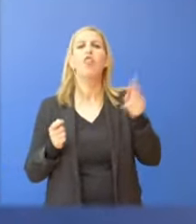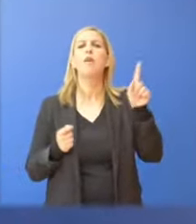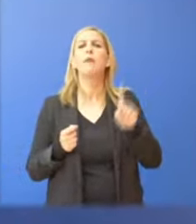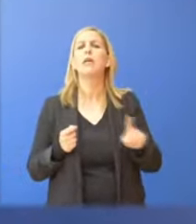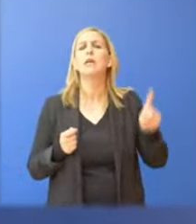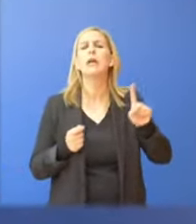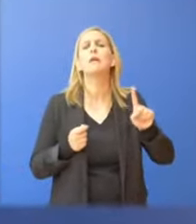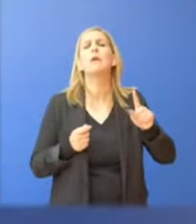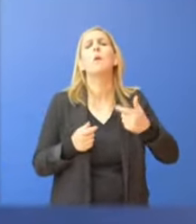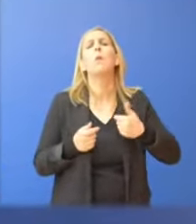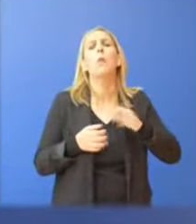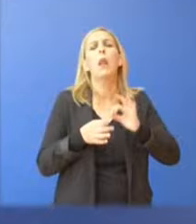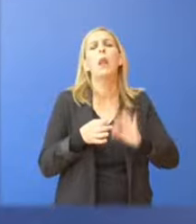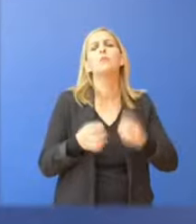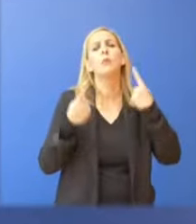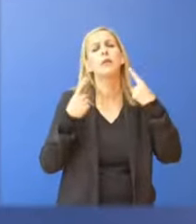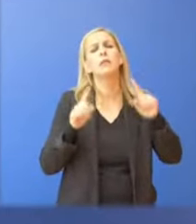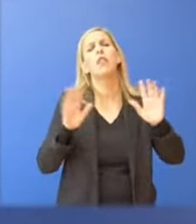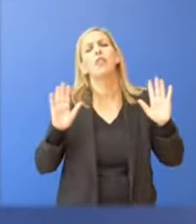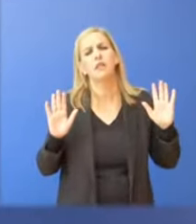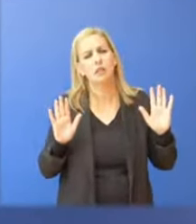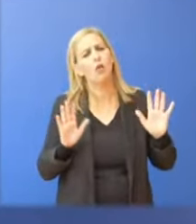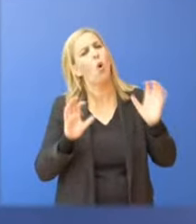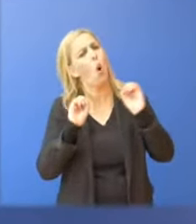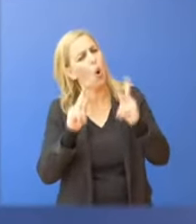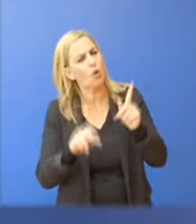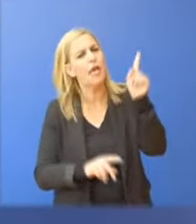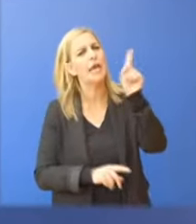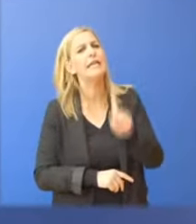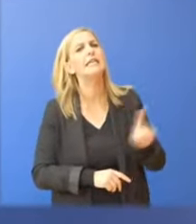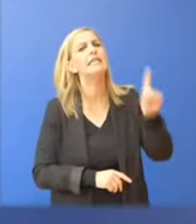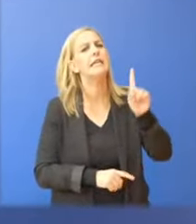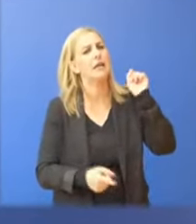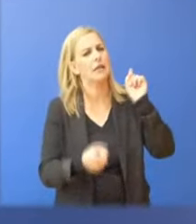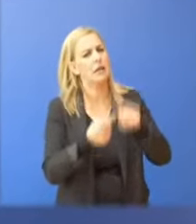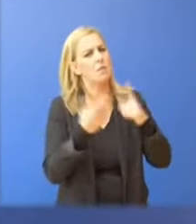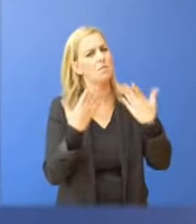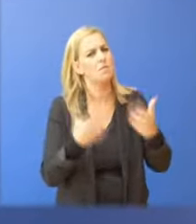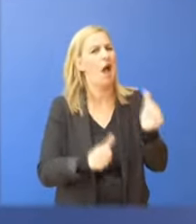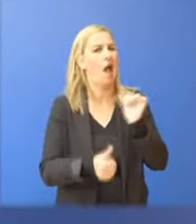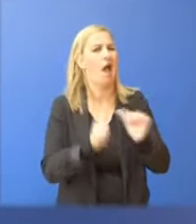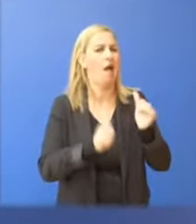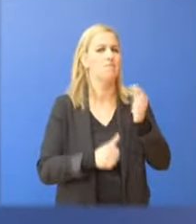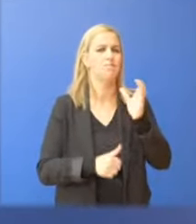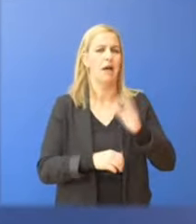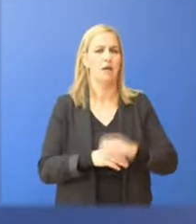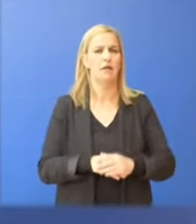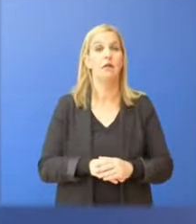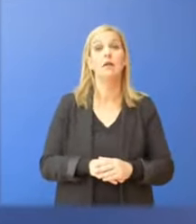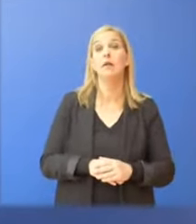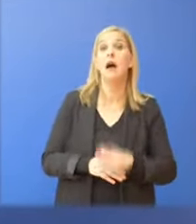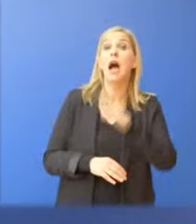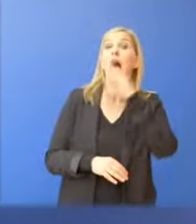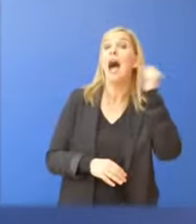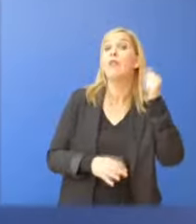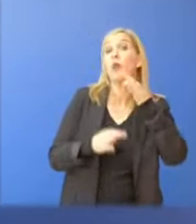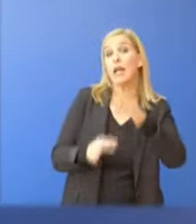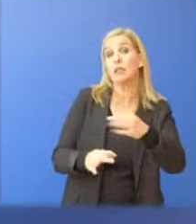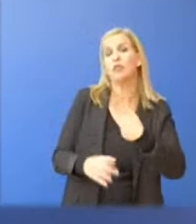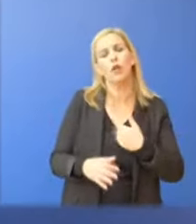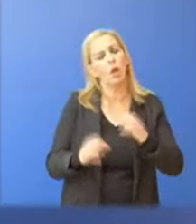και έλεπτο μας. Μιλήσατε για την Κυριακή όμως. Να το δεχτούμε λοιπόν ότι είναι την Κυριακή. Ναι, Κύριο Ανδρουλάκη, τα λόγια.